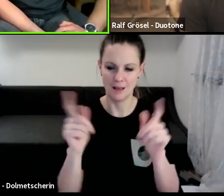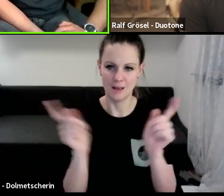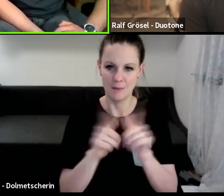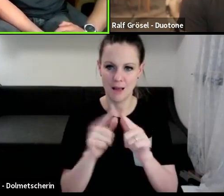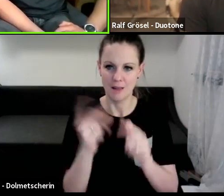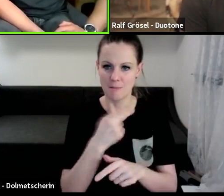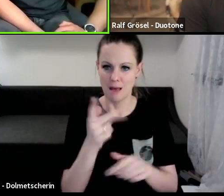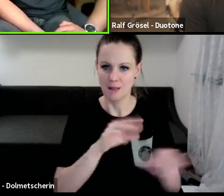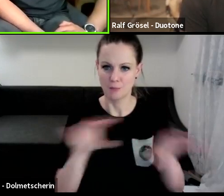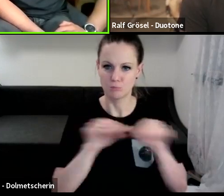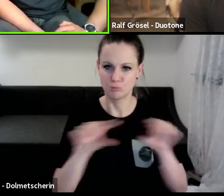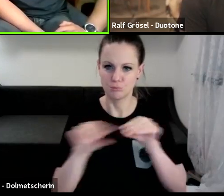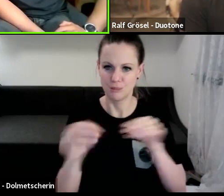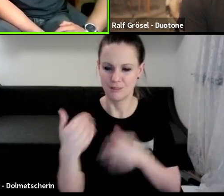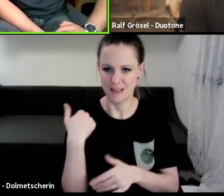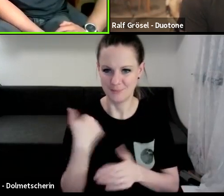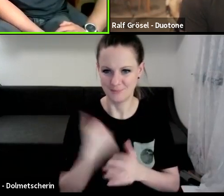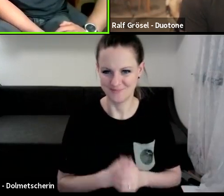übersetzt haben,